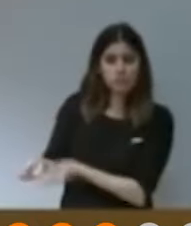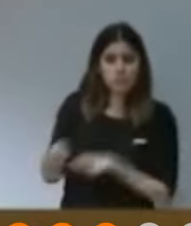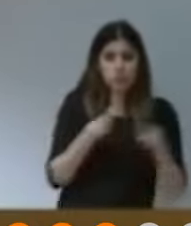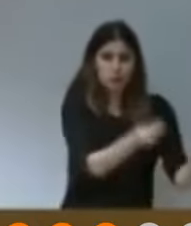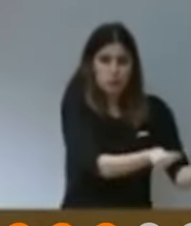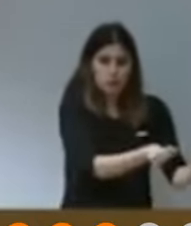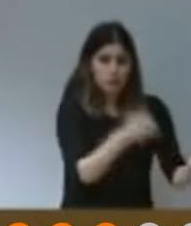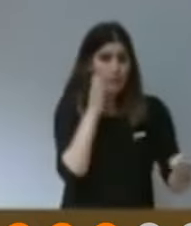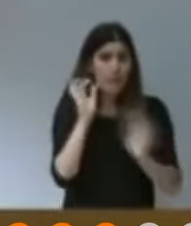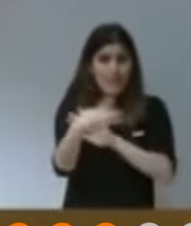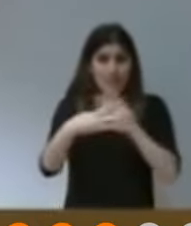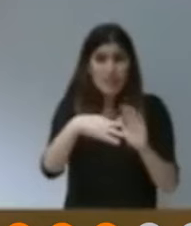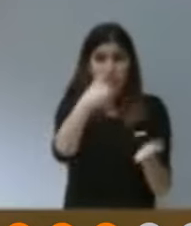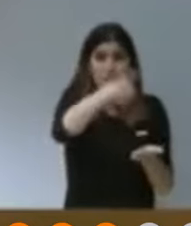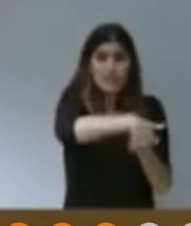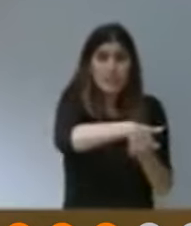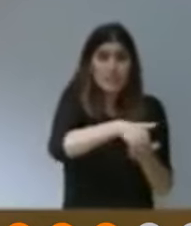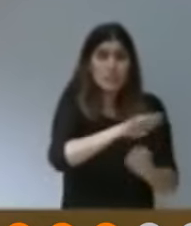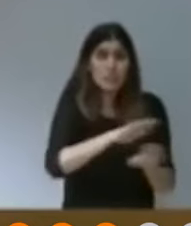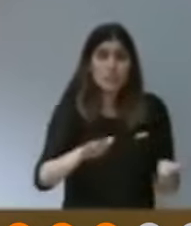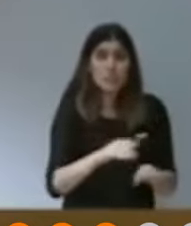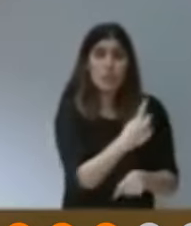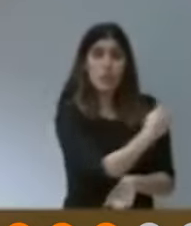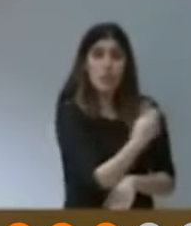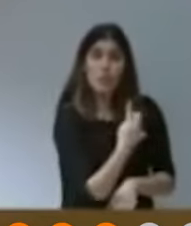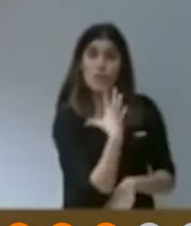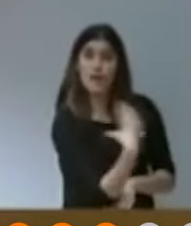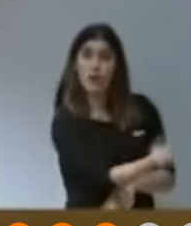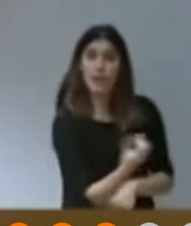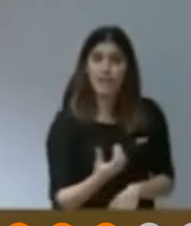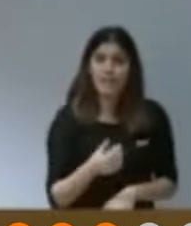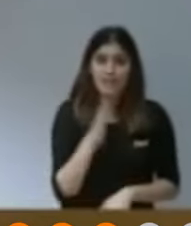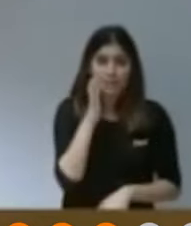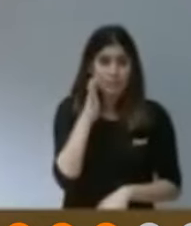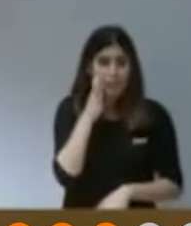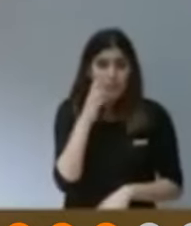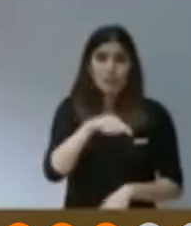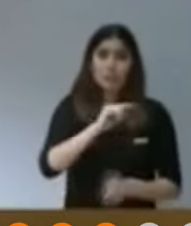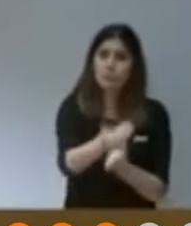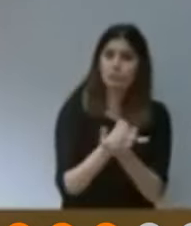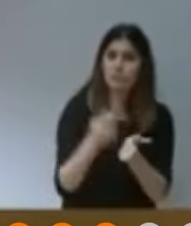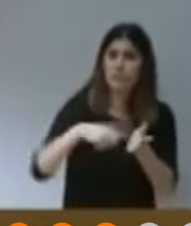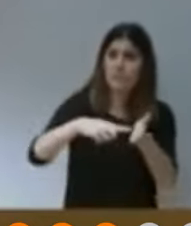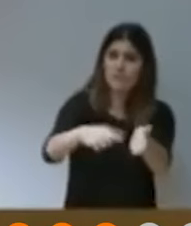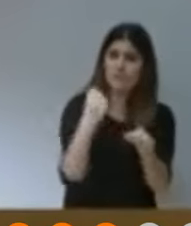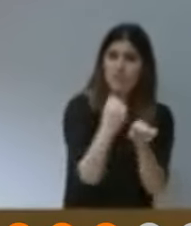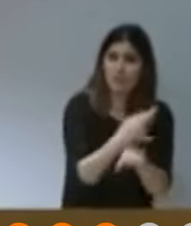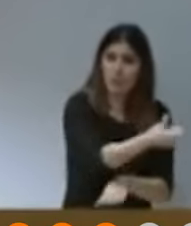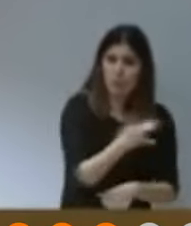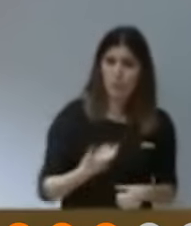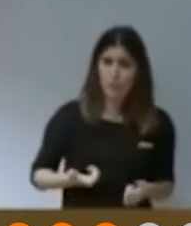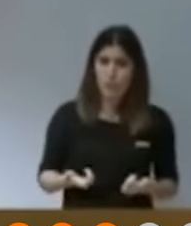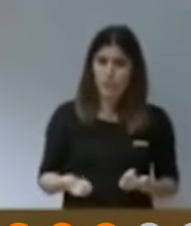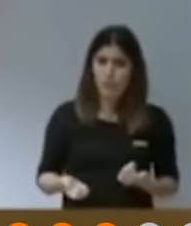documentació, de 18 peticions només ha vingut vostè a per una, perquè vostè cobra el salari a final de mes però de treballar